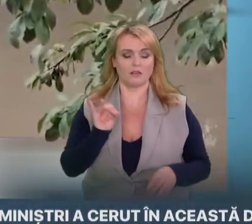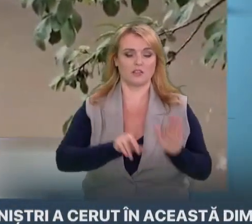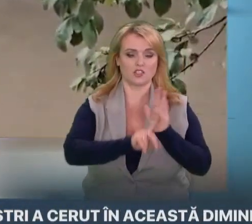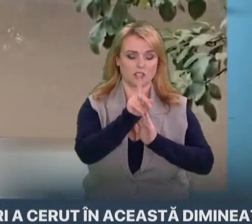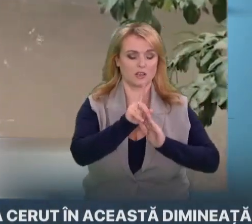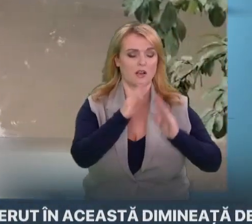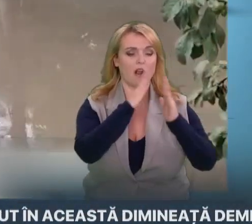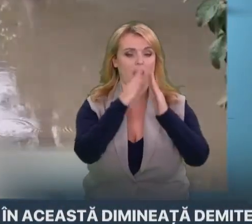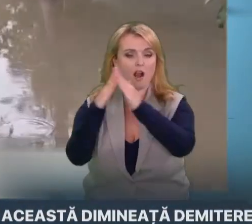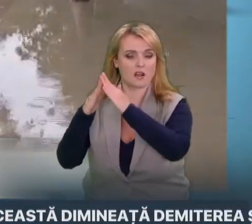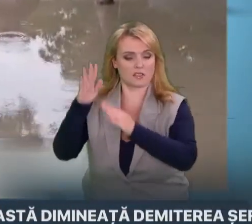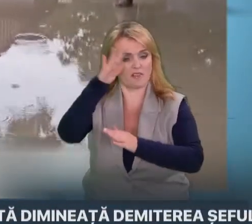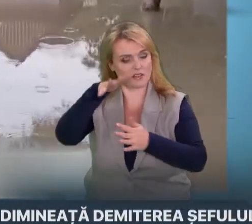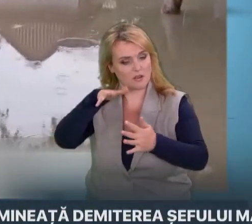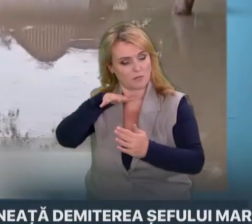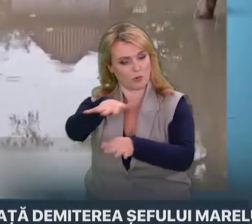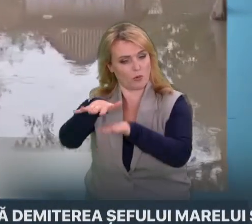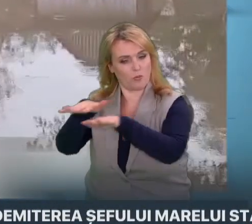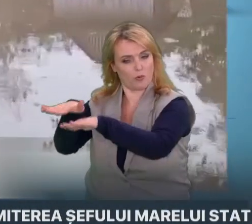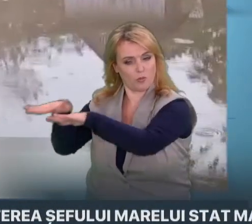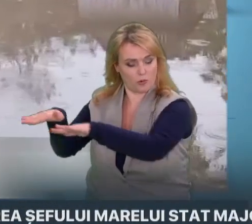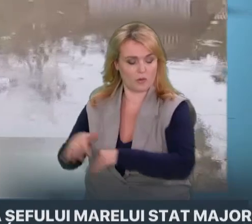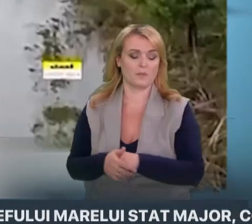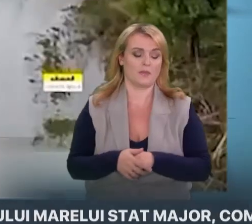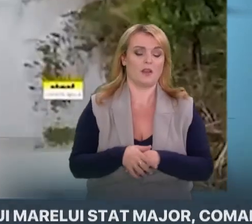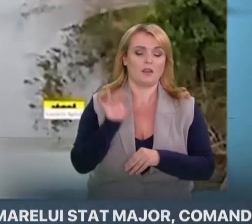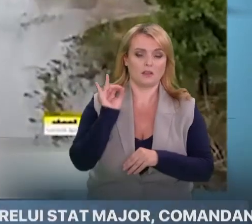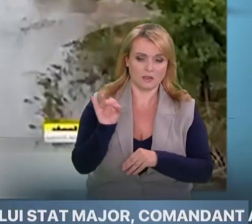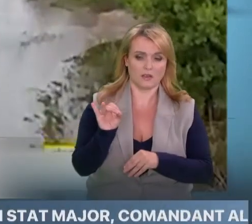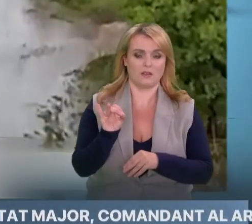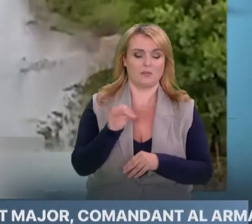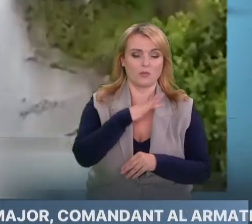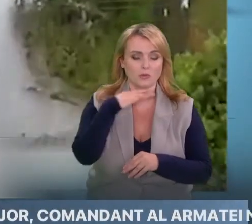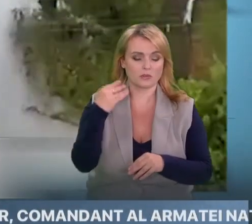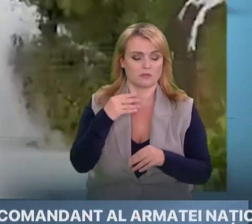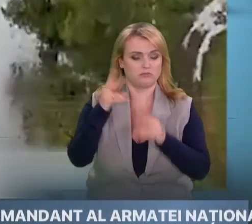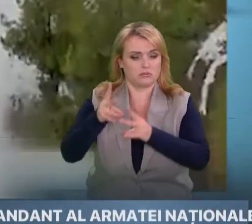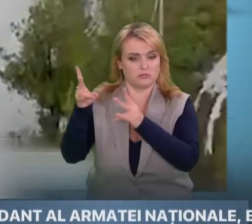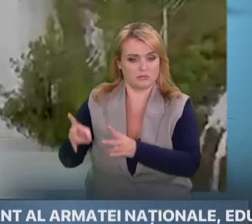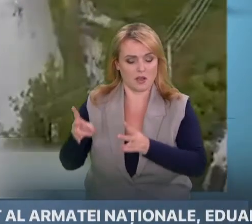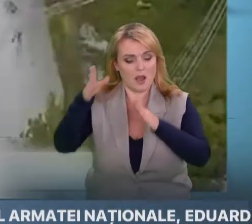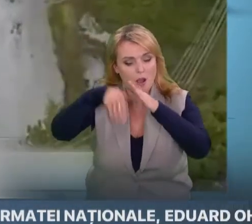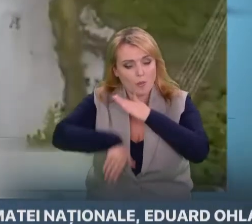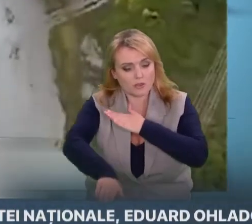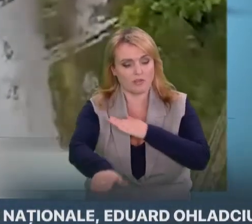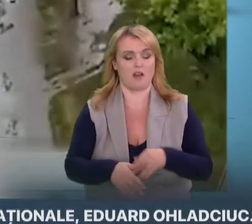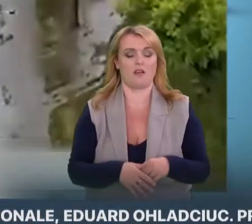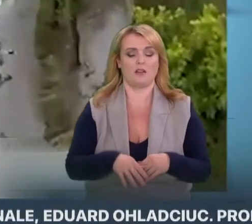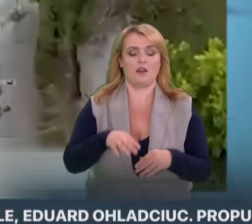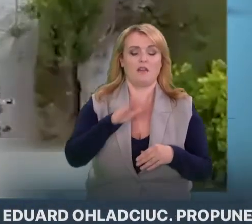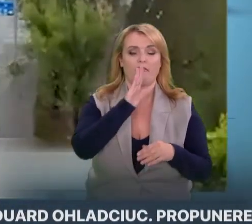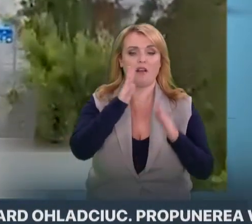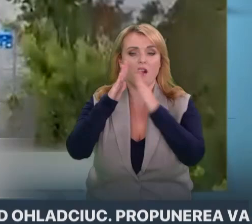în veagură, apele pot spăla anumite fântâni în zone periculoase, sisteme de canalizare care sunt răspândite